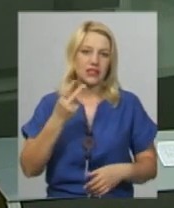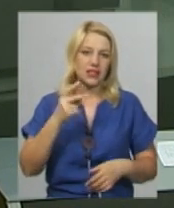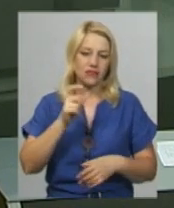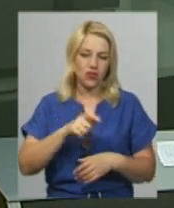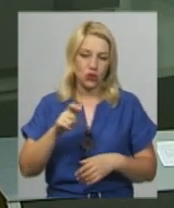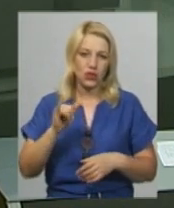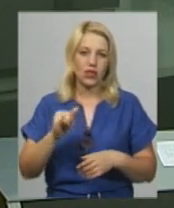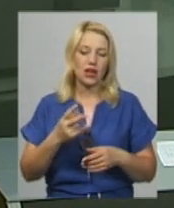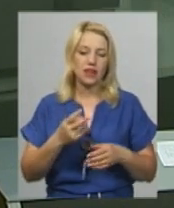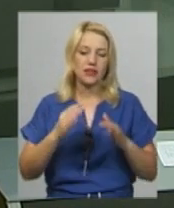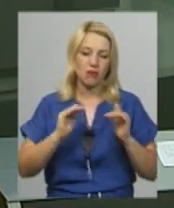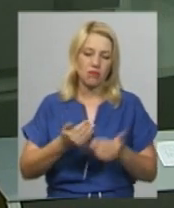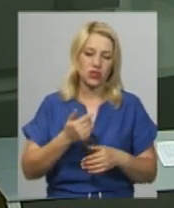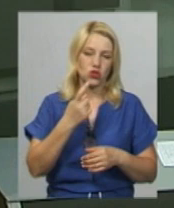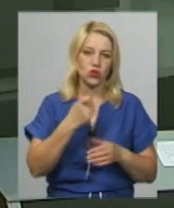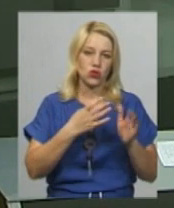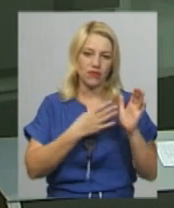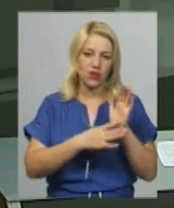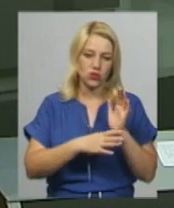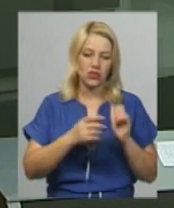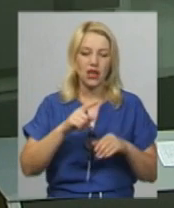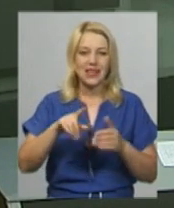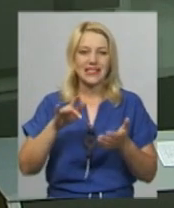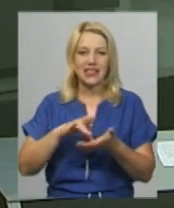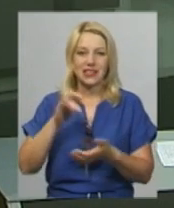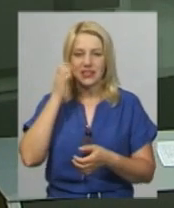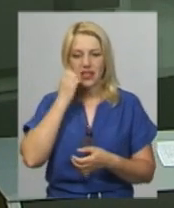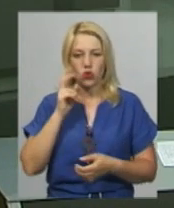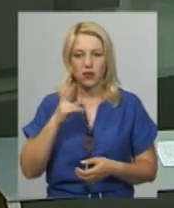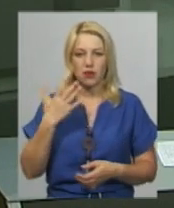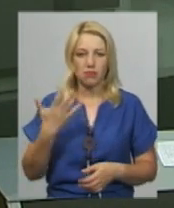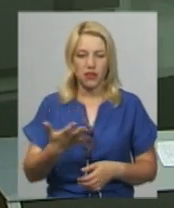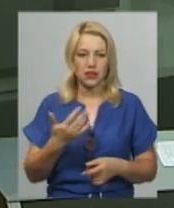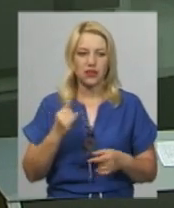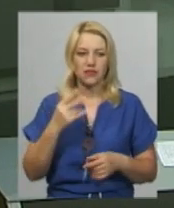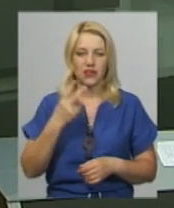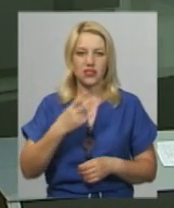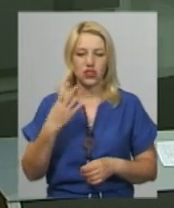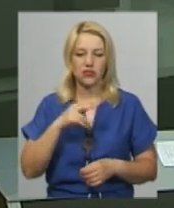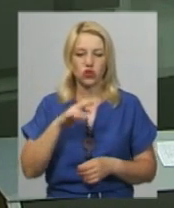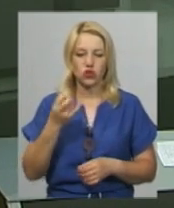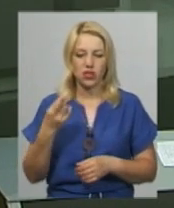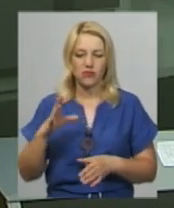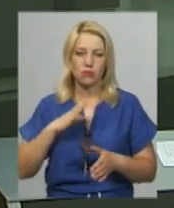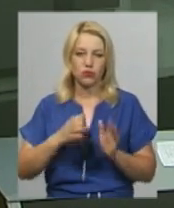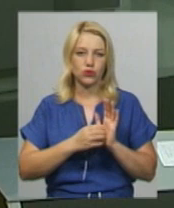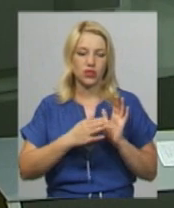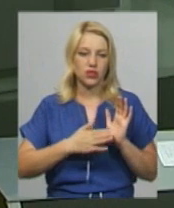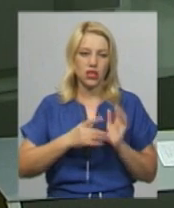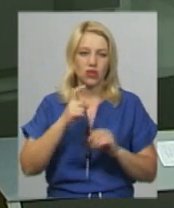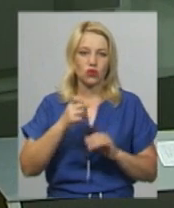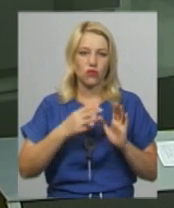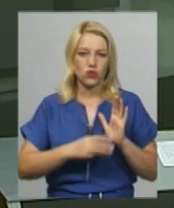найменше – на 190-му з центром у Староконстантинові – 5. Так, 24 червня було зареєстровано у